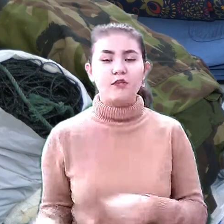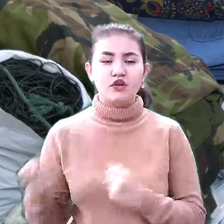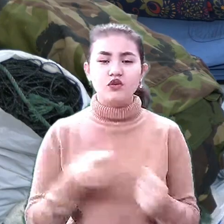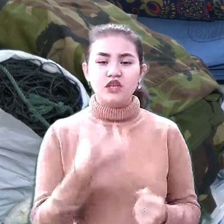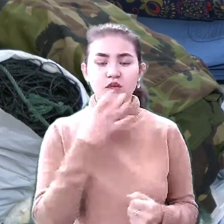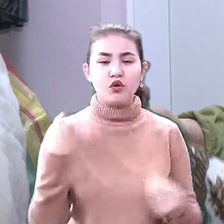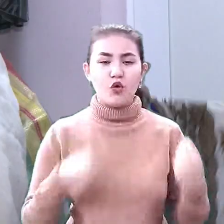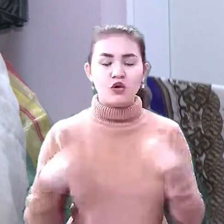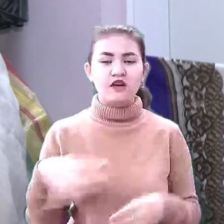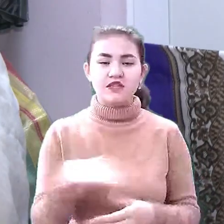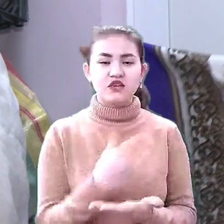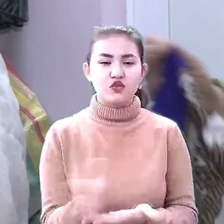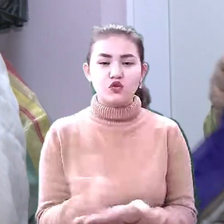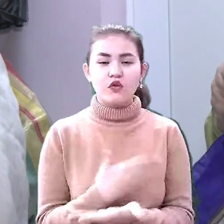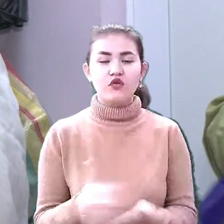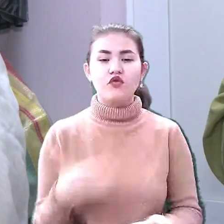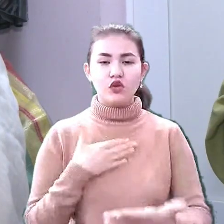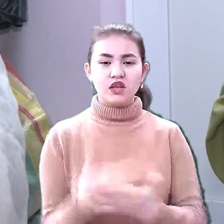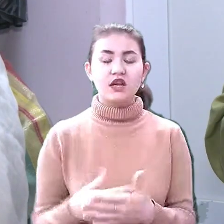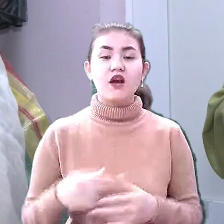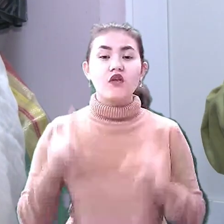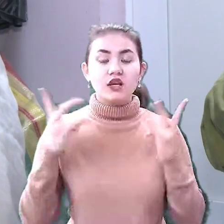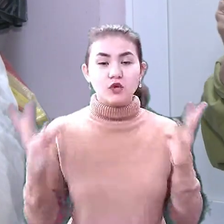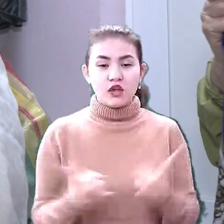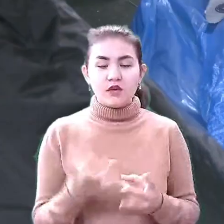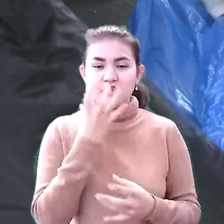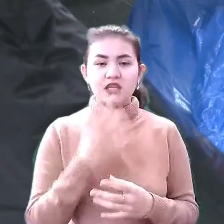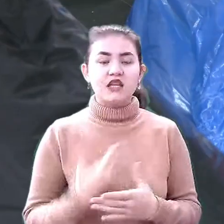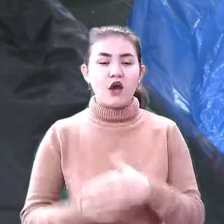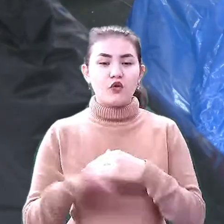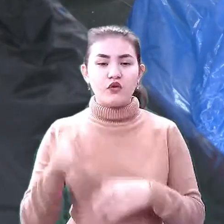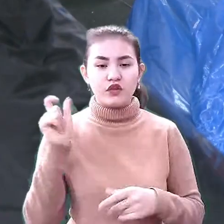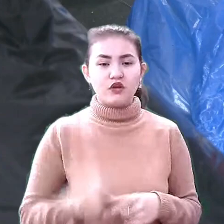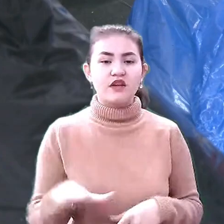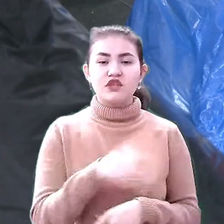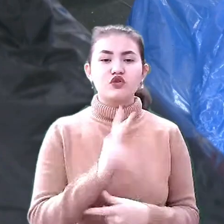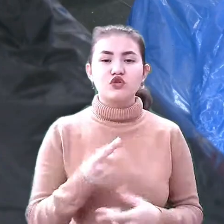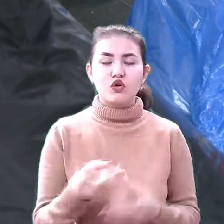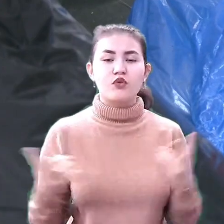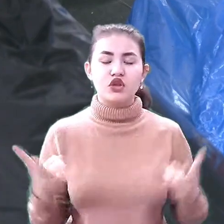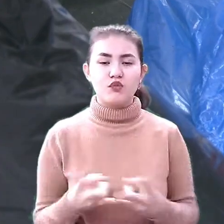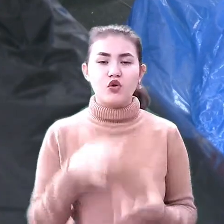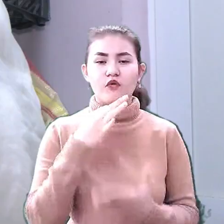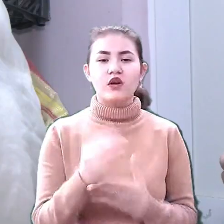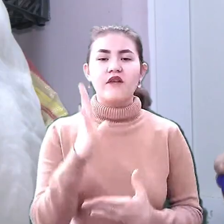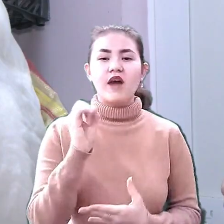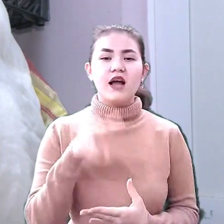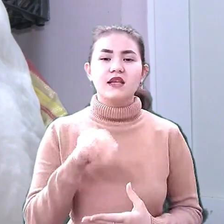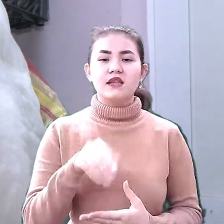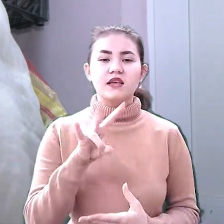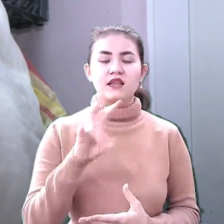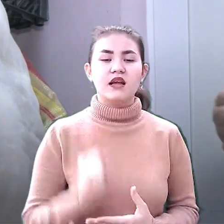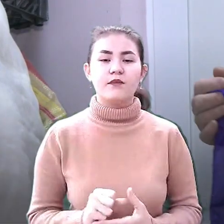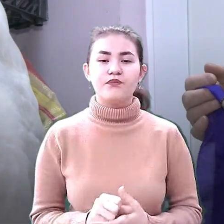одяг, все відсортовують волонтерки, бо в разі потреби зігріти як евакуйованих людей, так і всіх, хто цього потребує, говорить Валентина Масоха. На